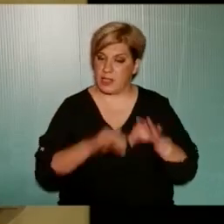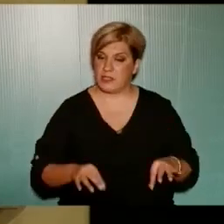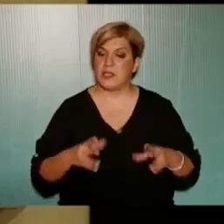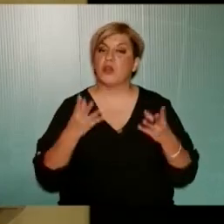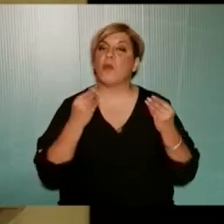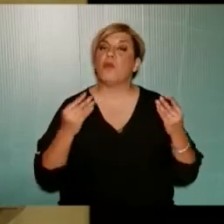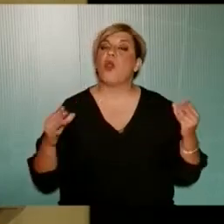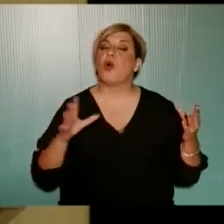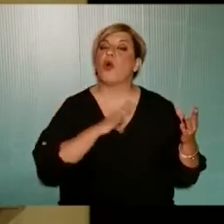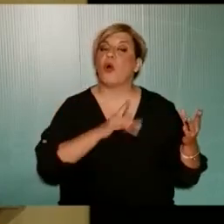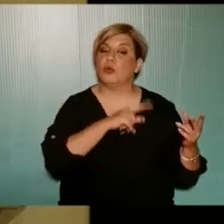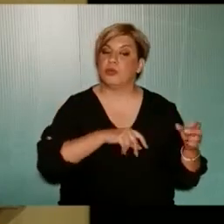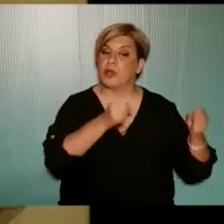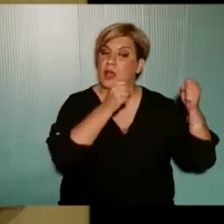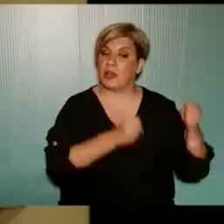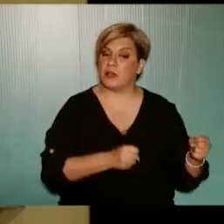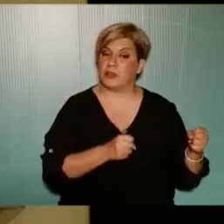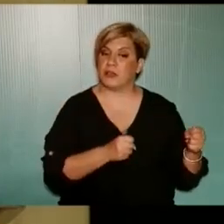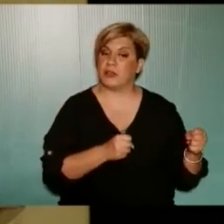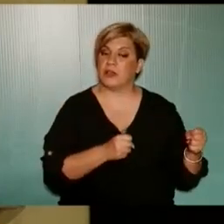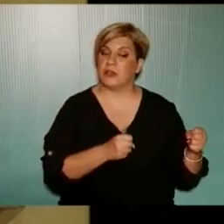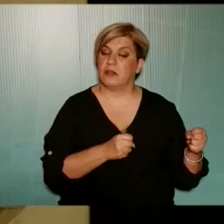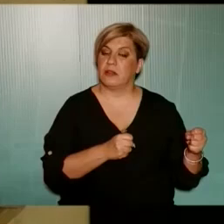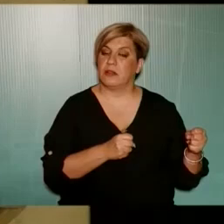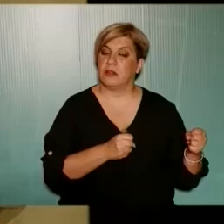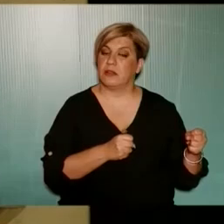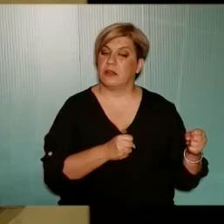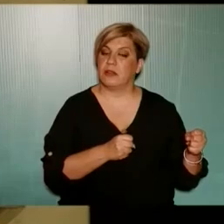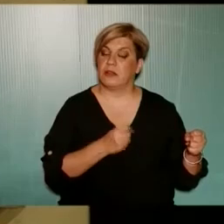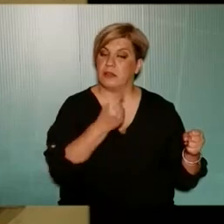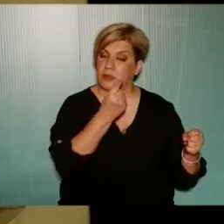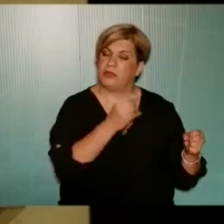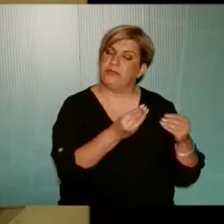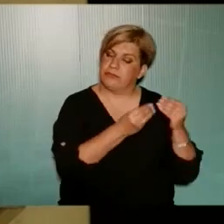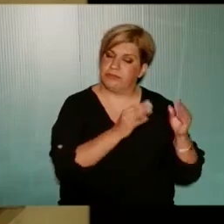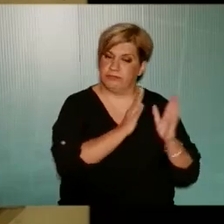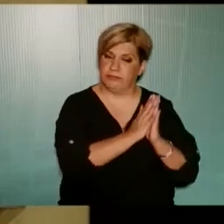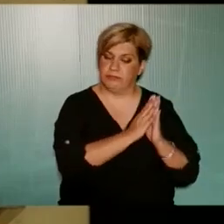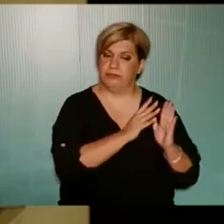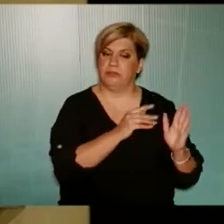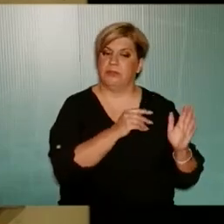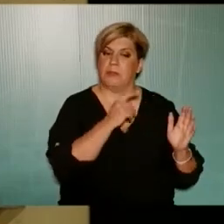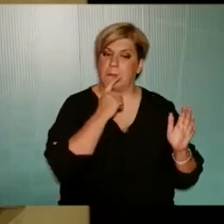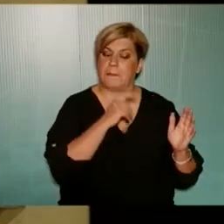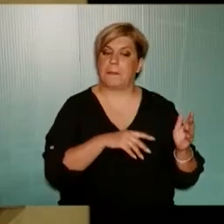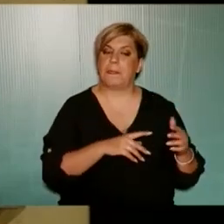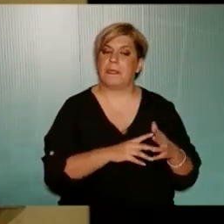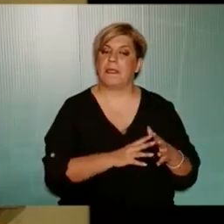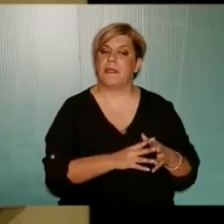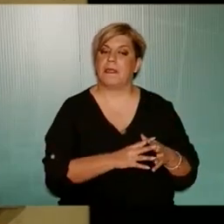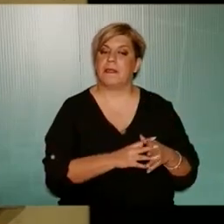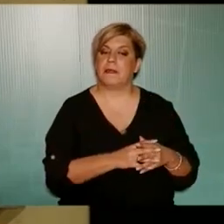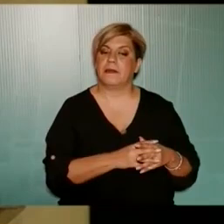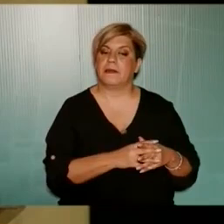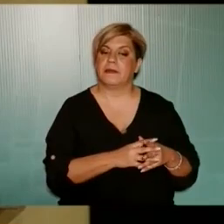πολλούς Για τους κατοίκους Θα με αφήστε λίγο παραπάνω κύριε Πρόεδρε Γιατί αφού δεν υπάρχει άλλη διαδικασία Να μιλάμε